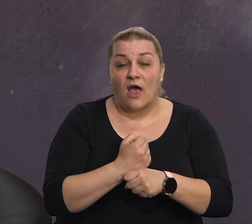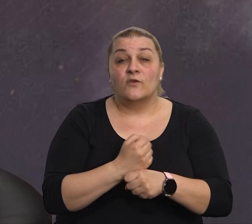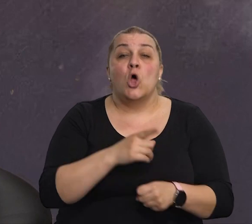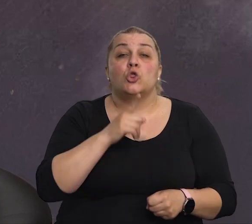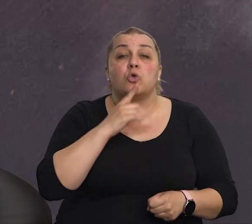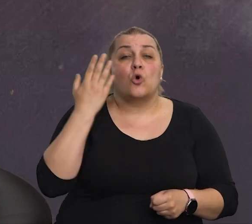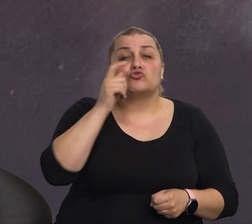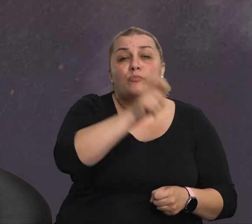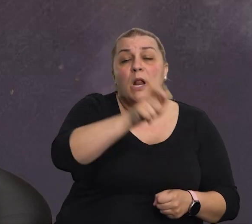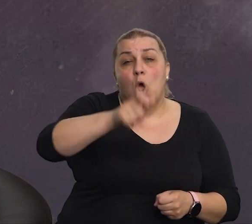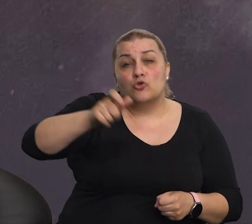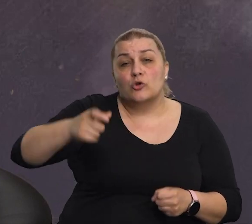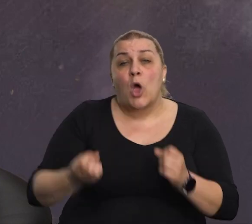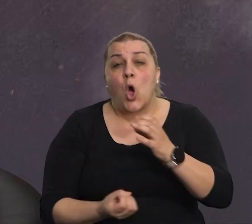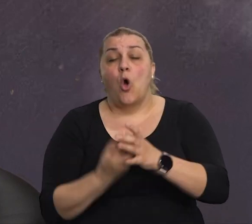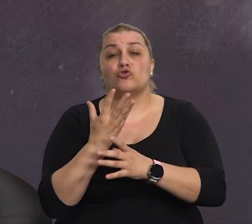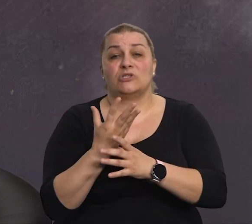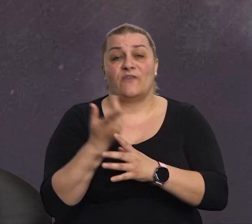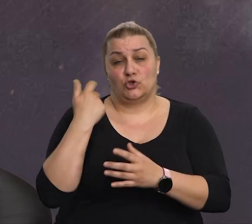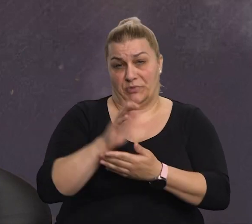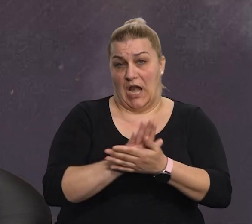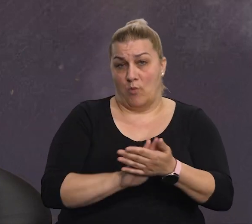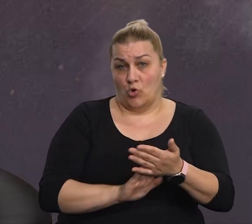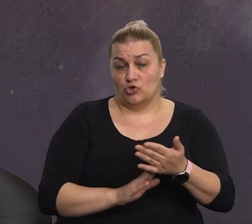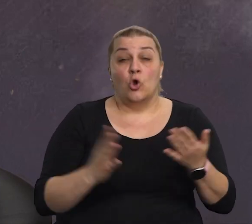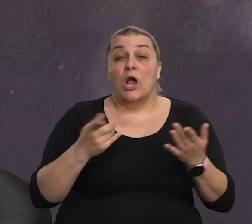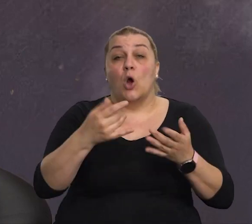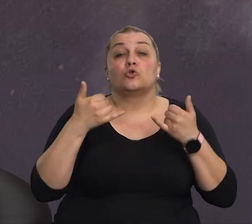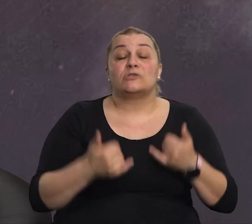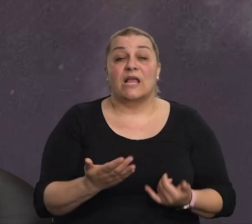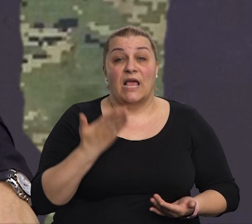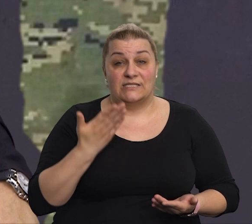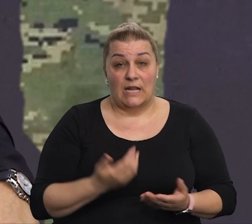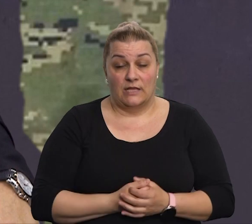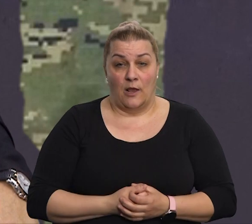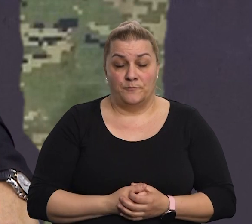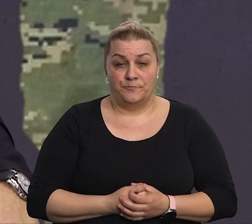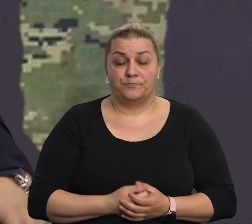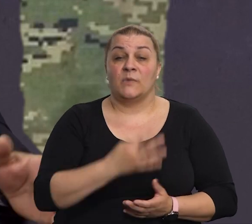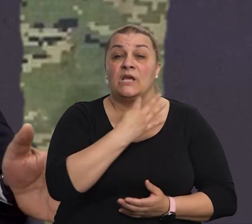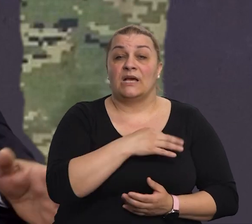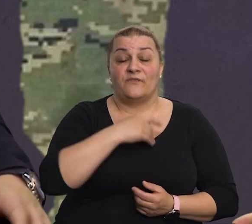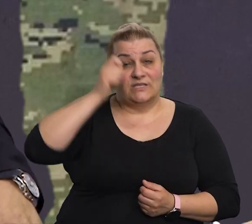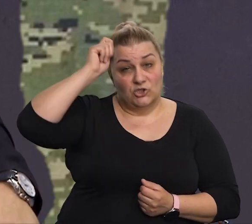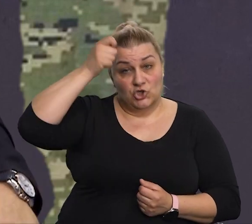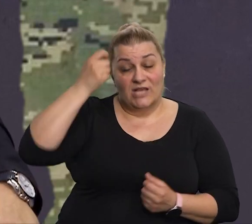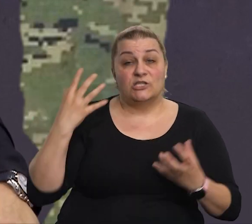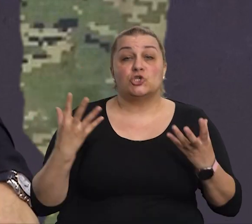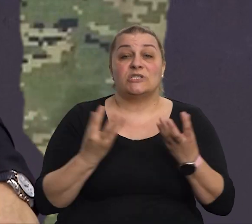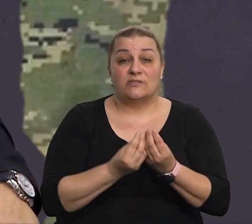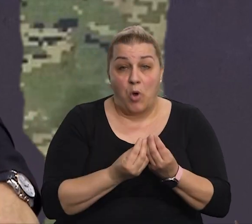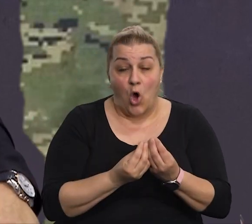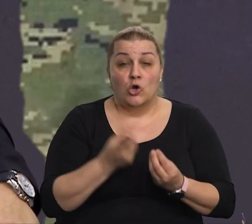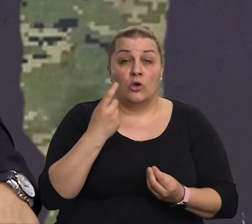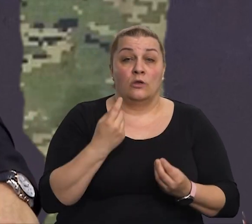ko su bili ti za ljudi, osnivači, na početku, kako to danas izgleda? Hrvatski časnički zbor, ovo sami ste rekli, znači,